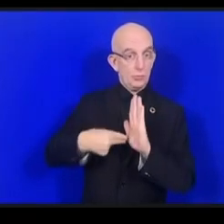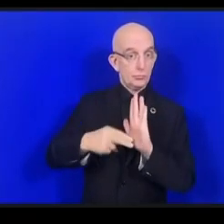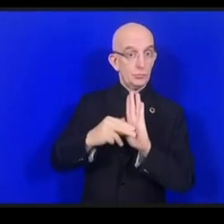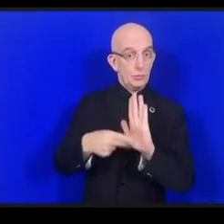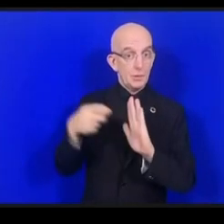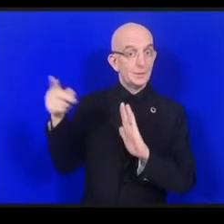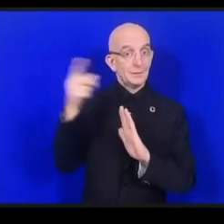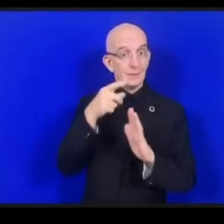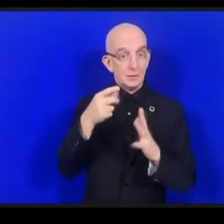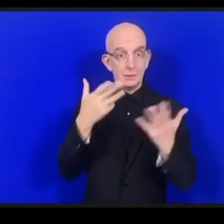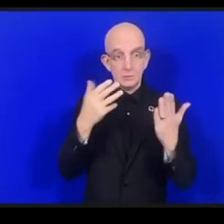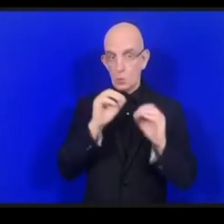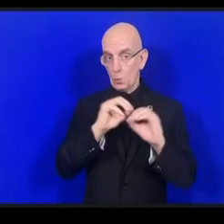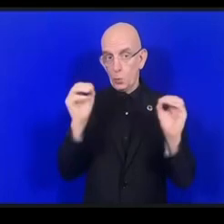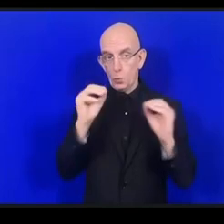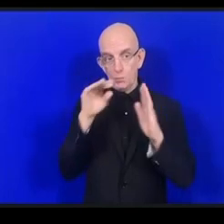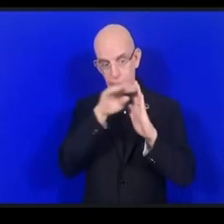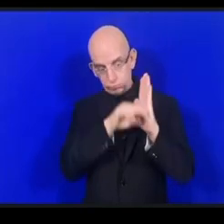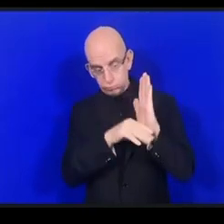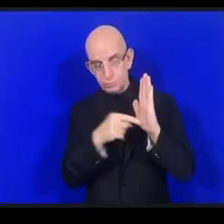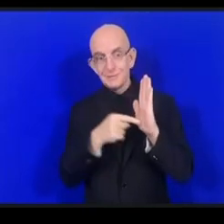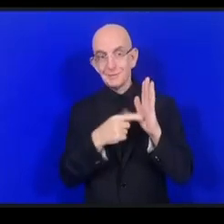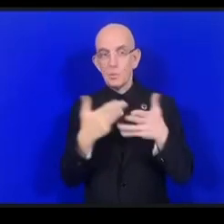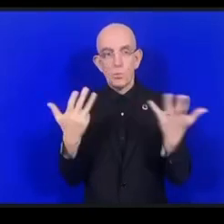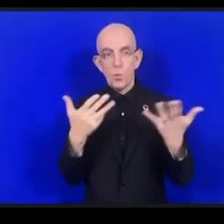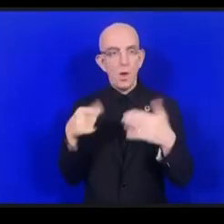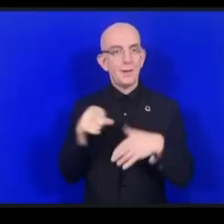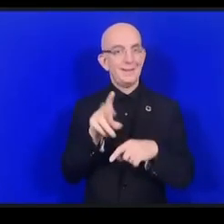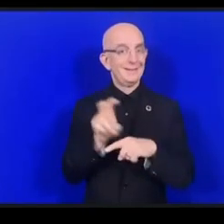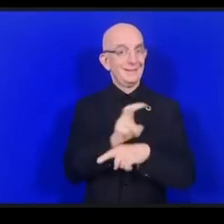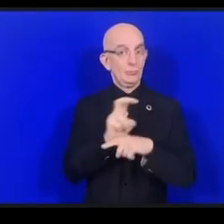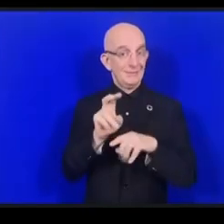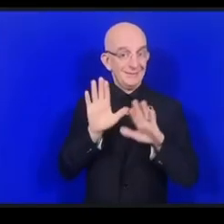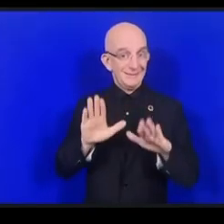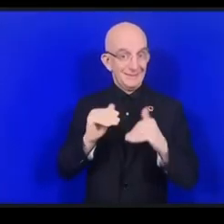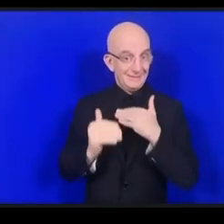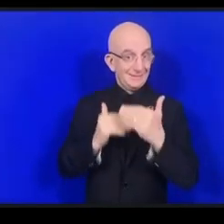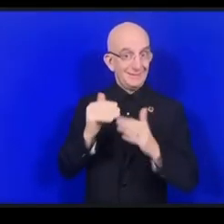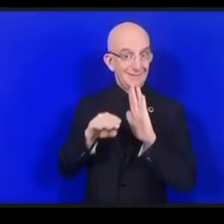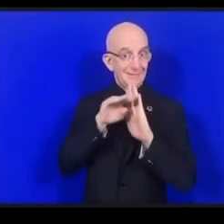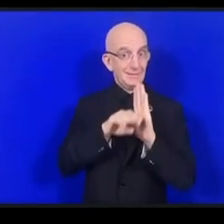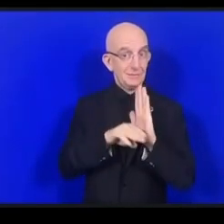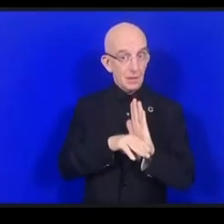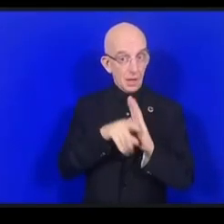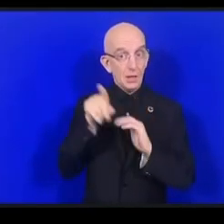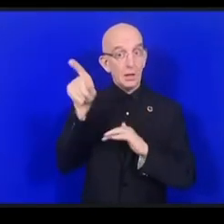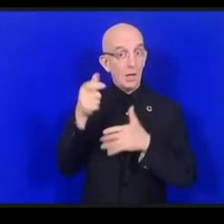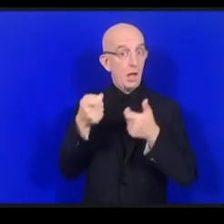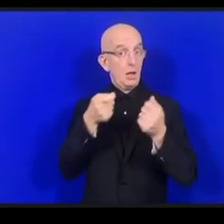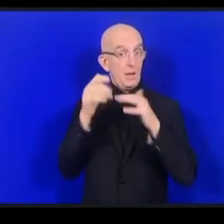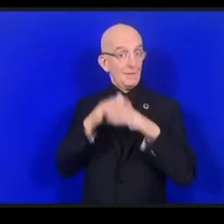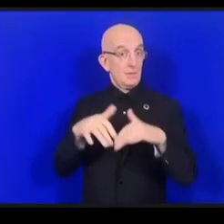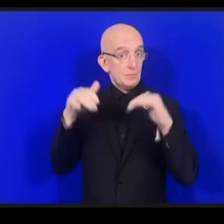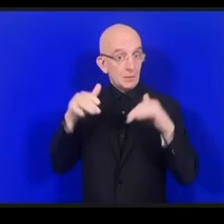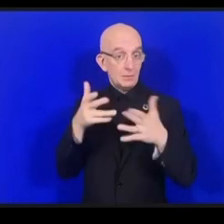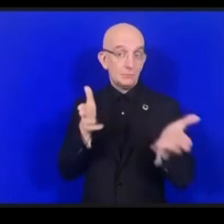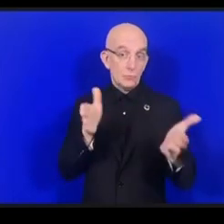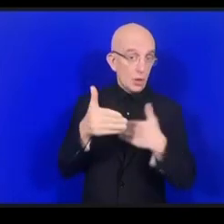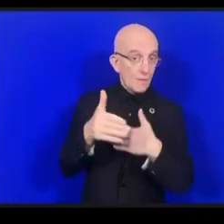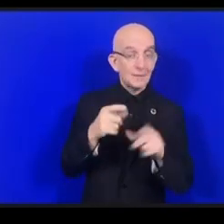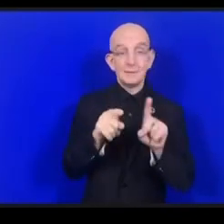فريق العمل يتعلق مثلا بمشتريات الحكومة التي لا تشير إلى معايير